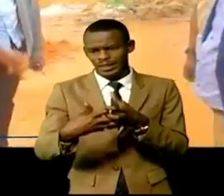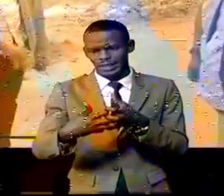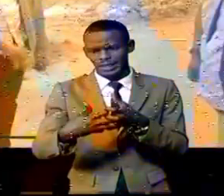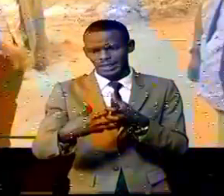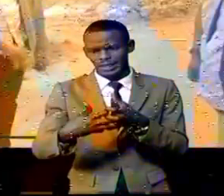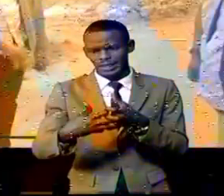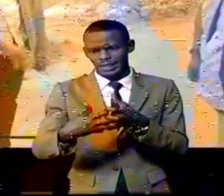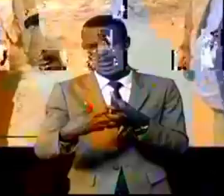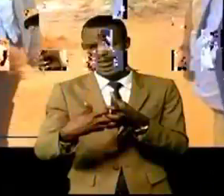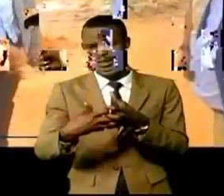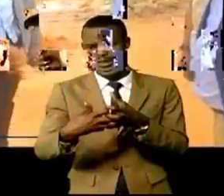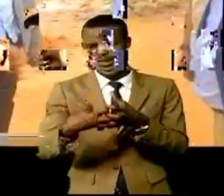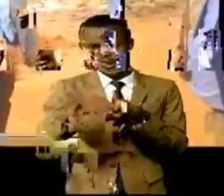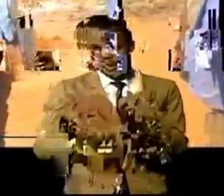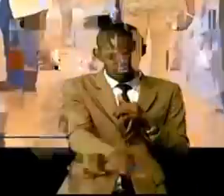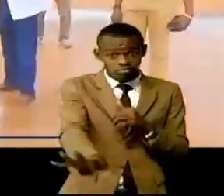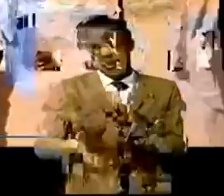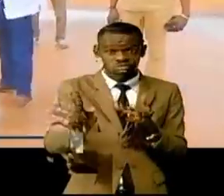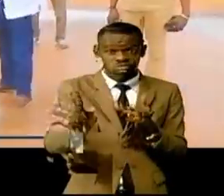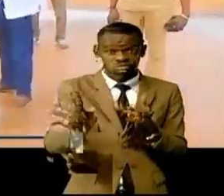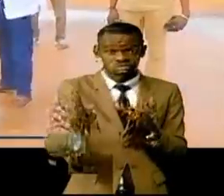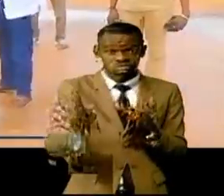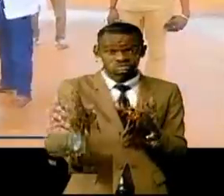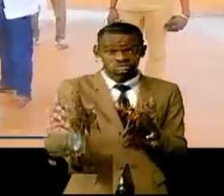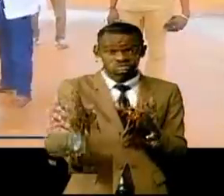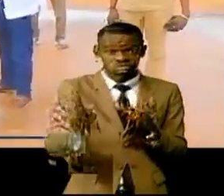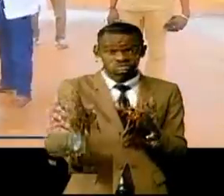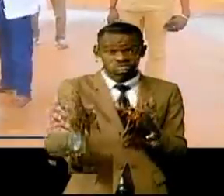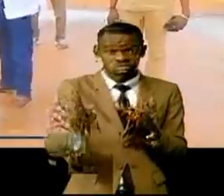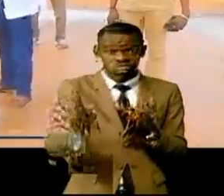... ...avec force pour mettre fin à...